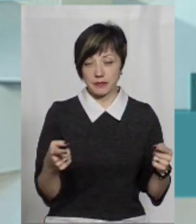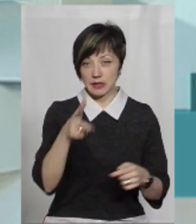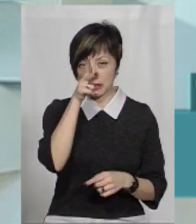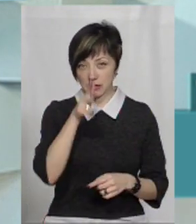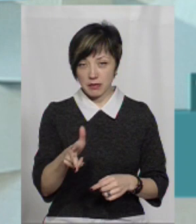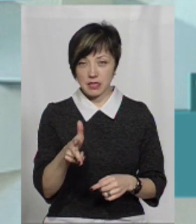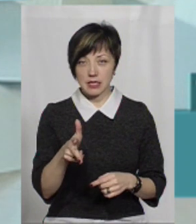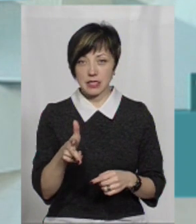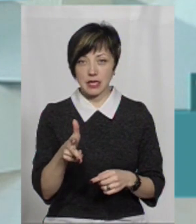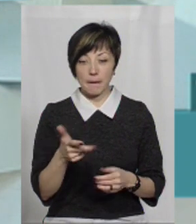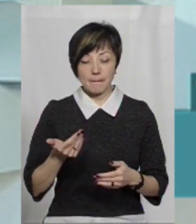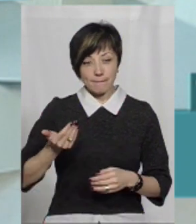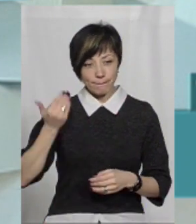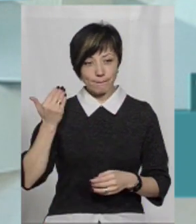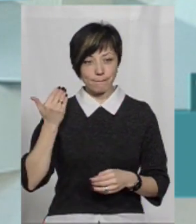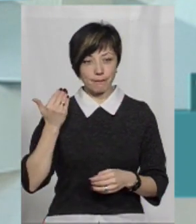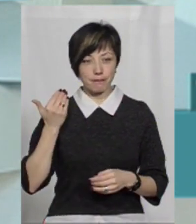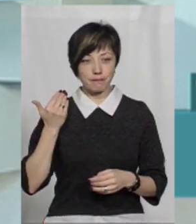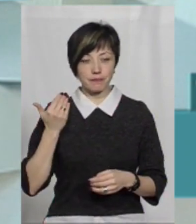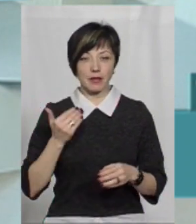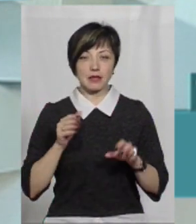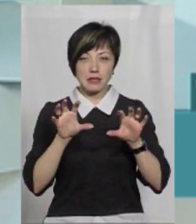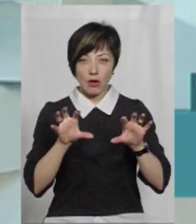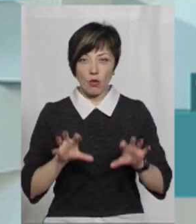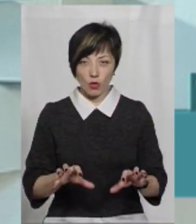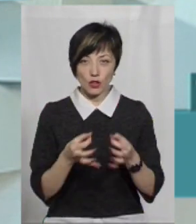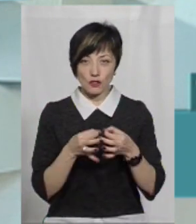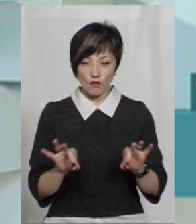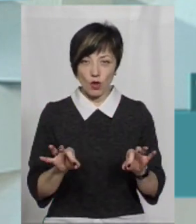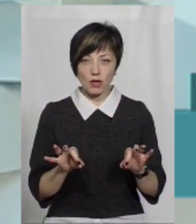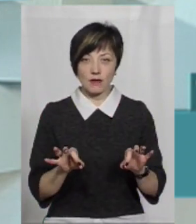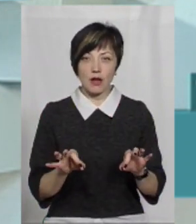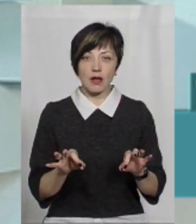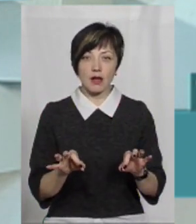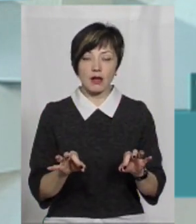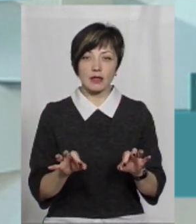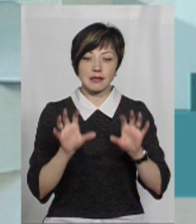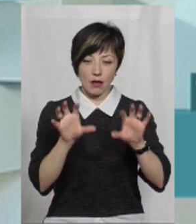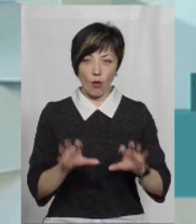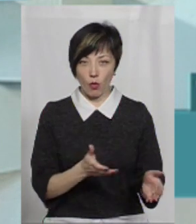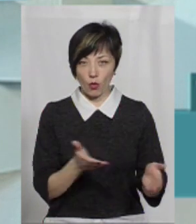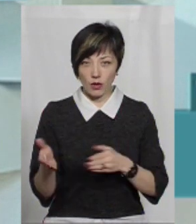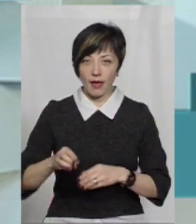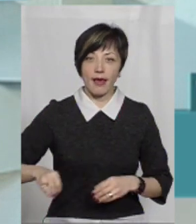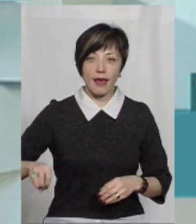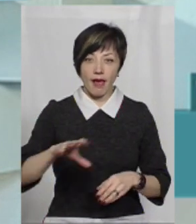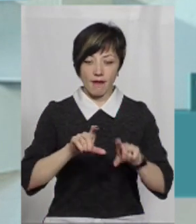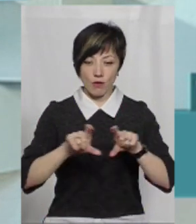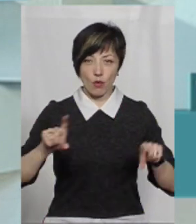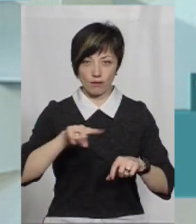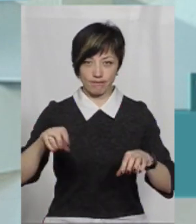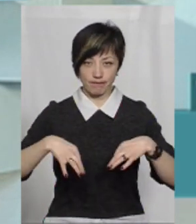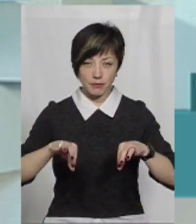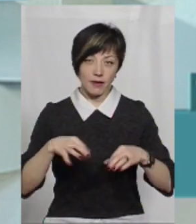місяців, скажімо, які передували набранню чинності законами, які дозволили легалізувати євробляхи, то в